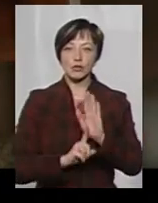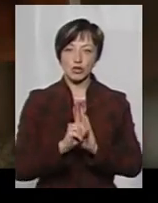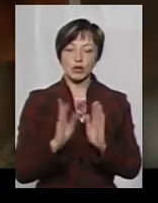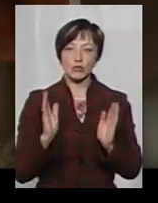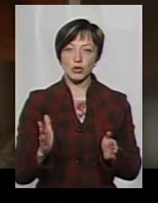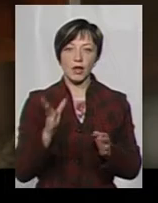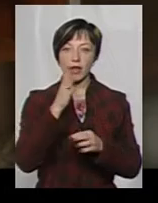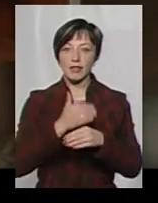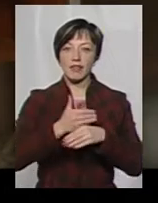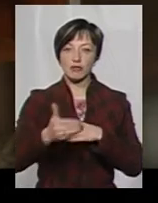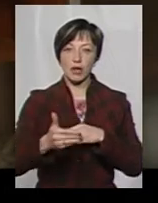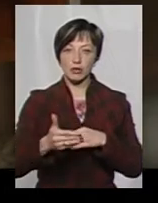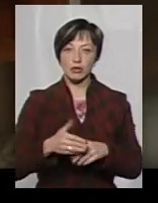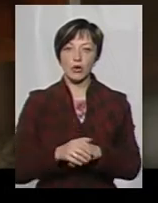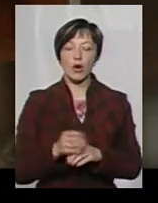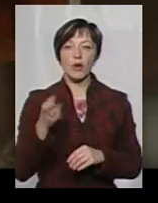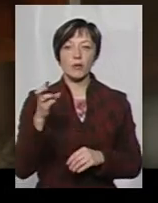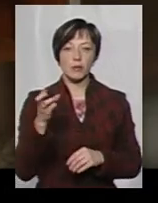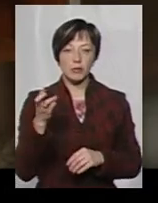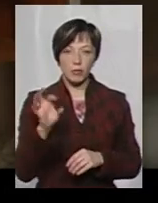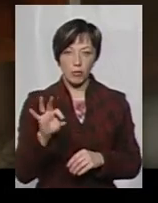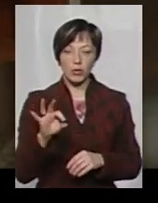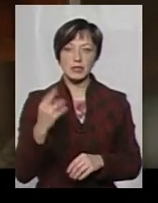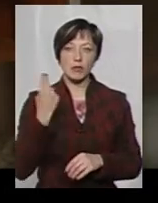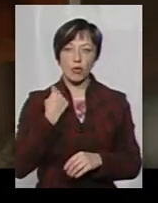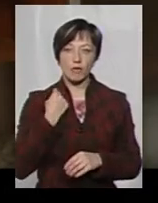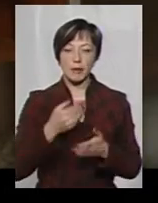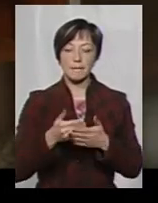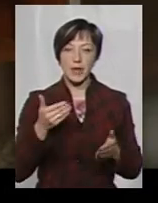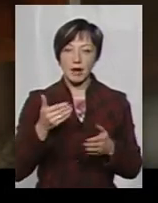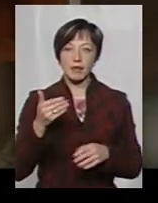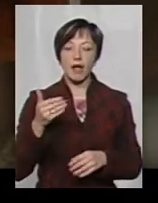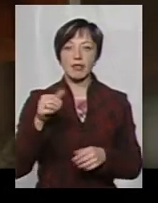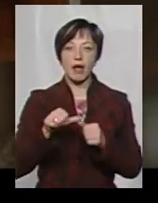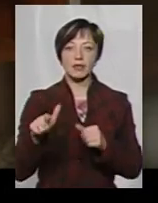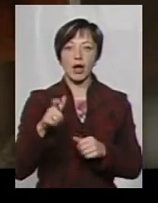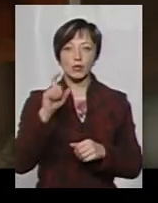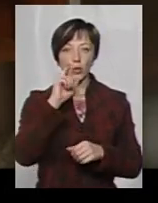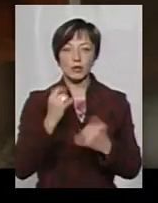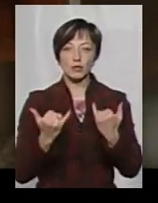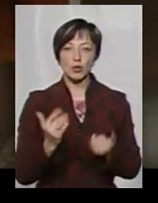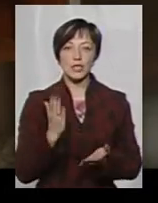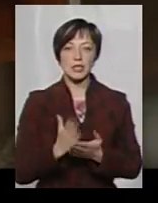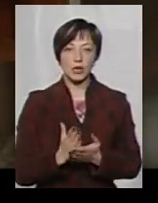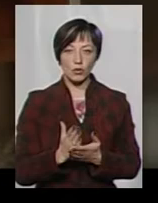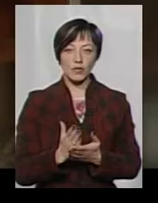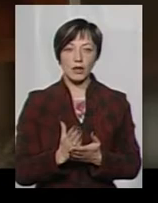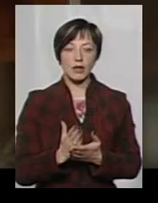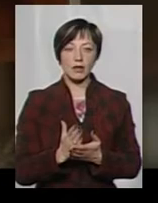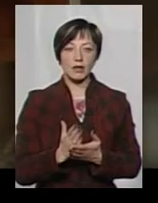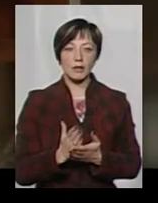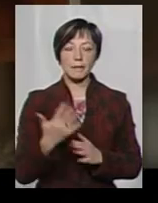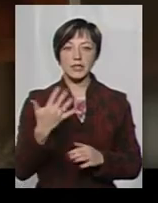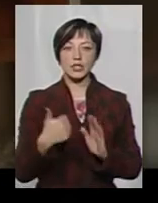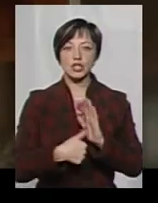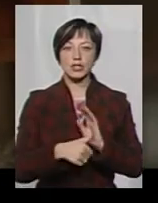невчасно, оскільки заборгованість передпад НАК «Нафтогаз України» на сьогодні становить «Енергоінвест»